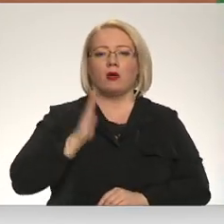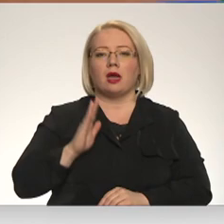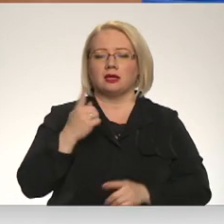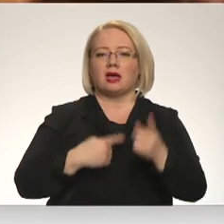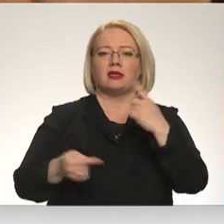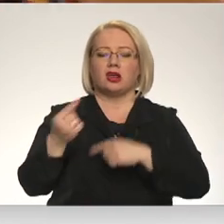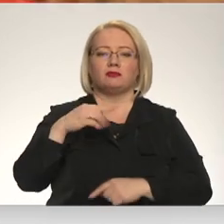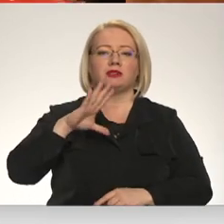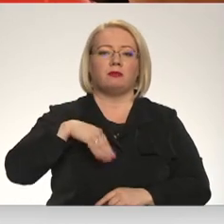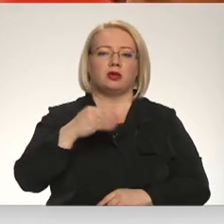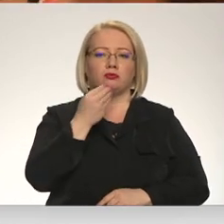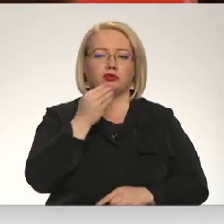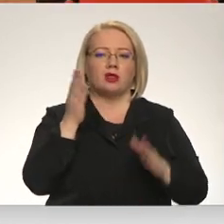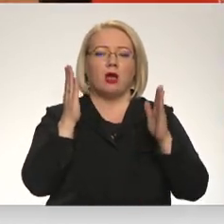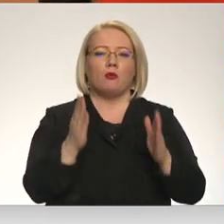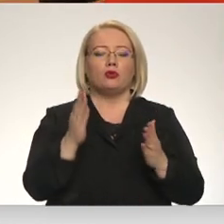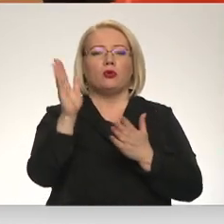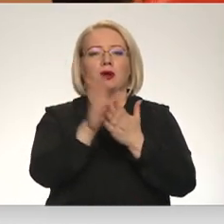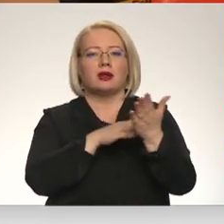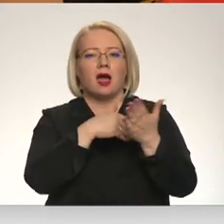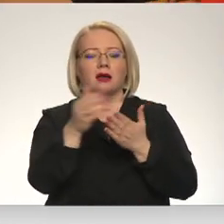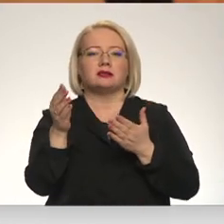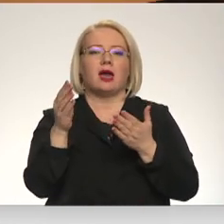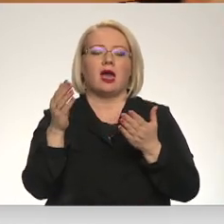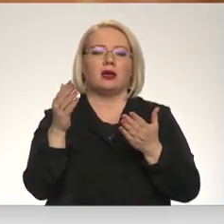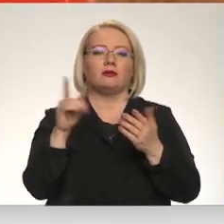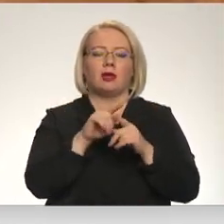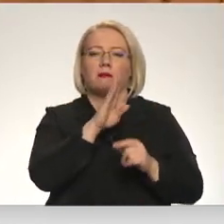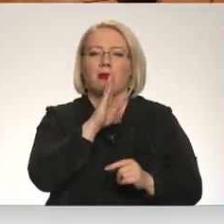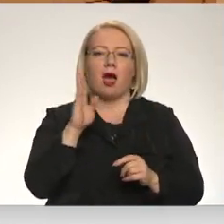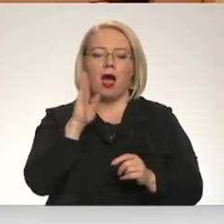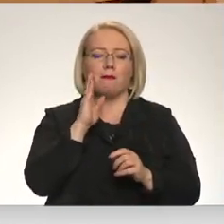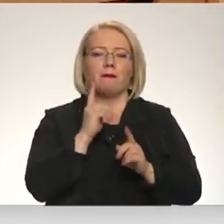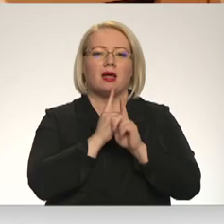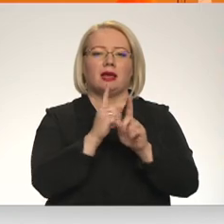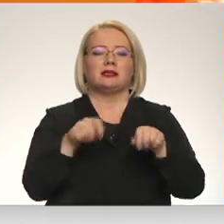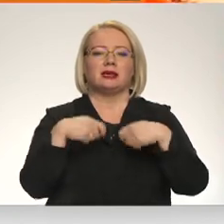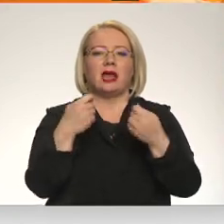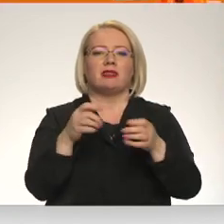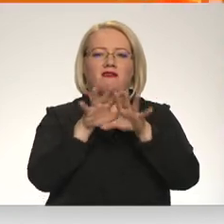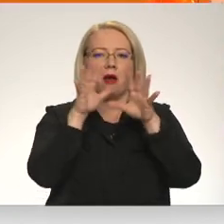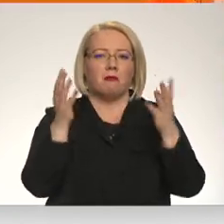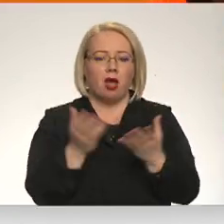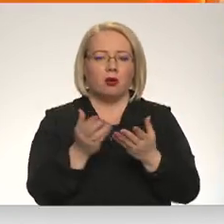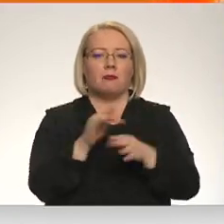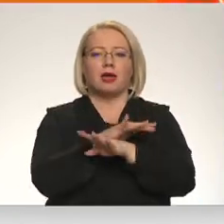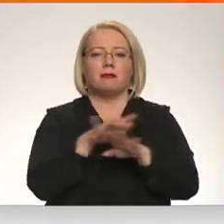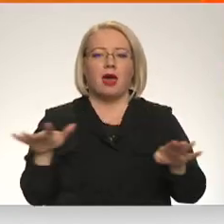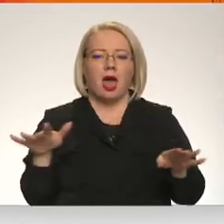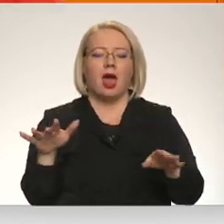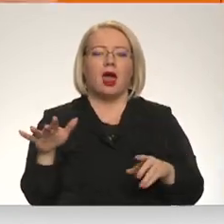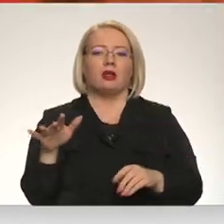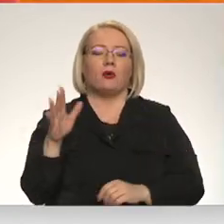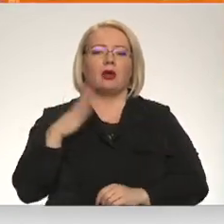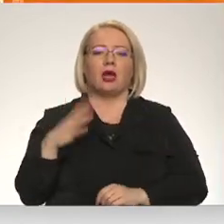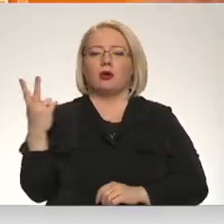pēcpusdienā. Lai sagādātu krāsainu prieku visiem, mamma Lidija līdzi iedavusi balonus. Savukārt bērni, gaidot abas